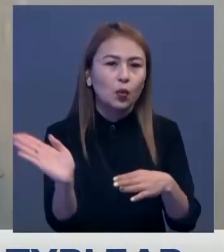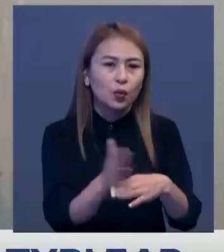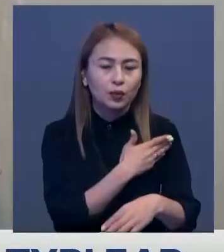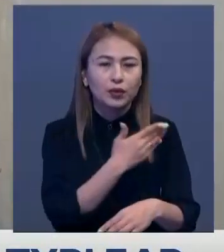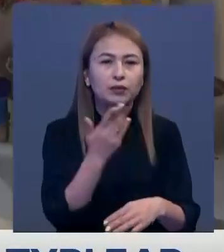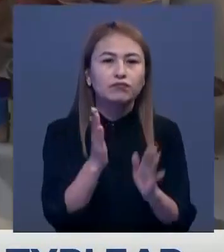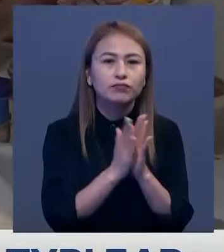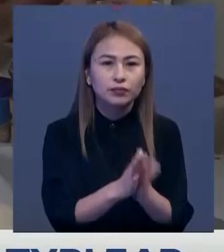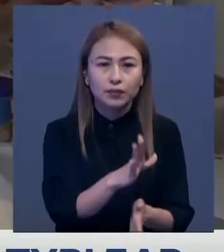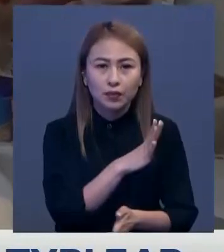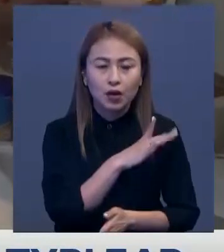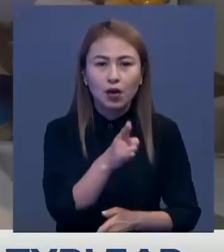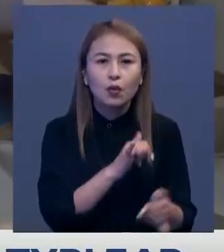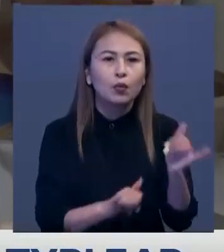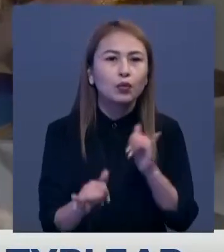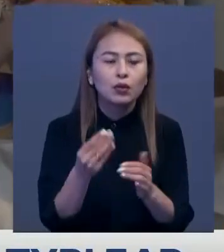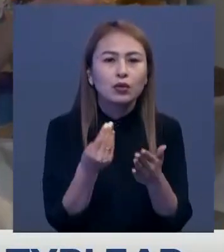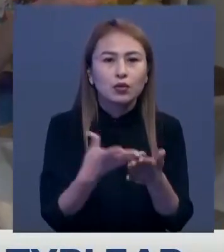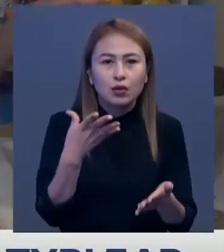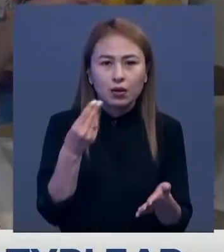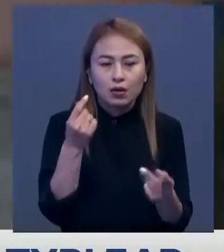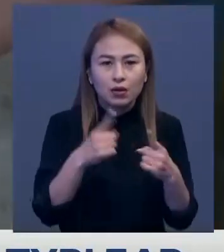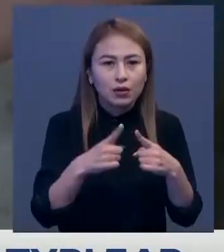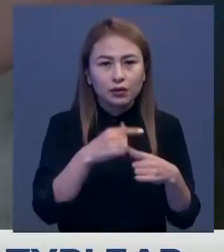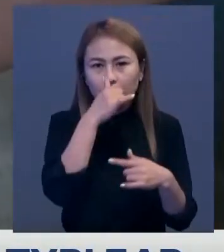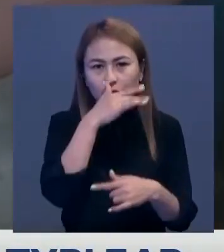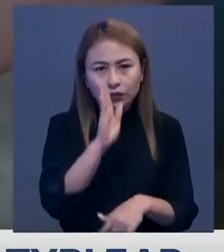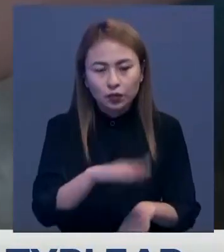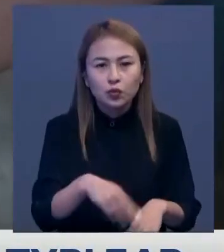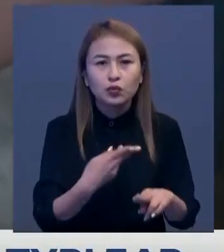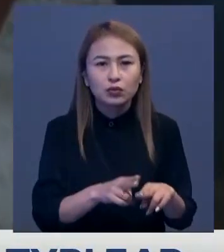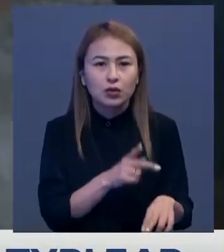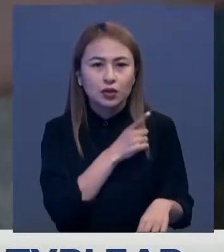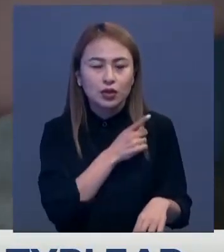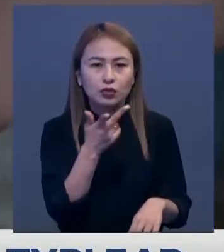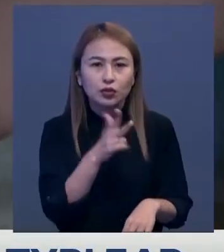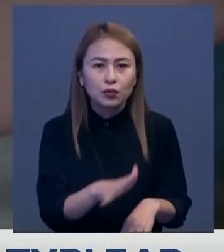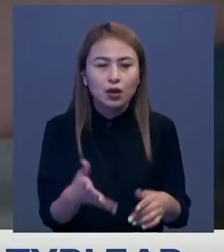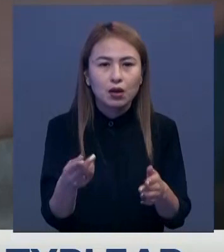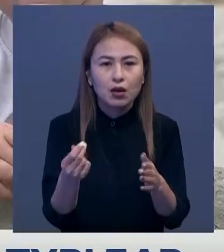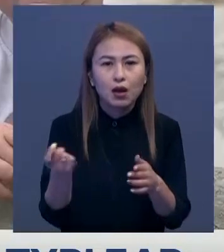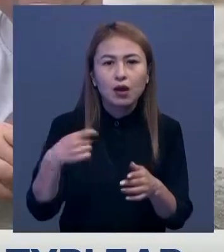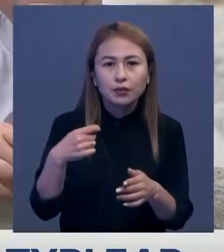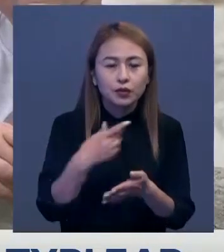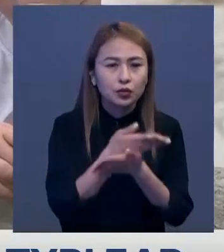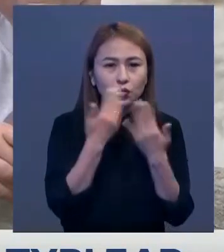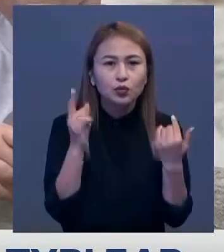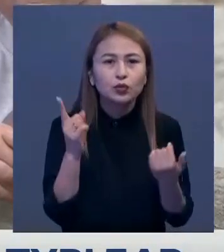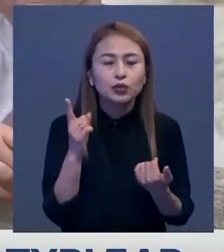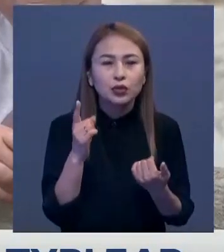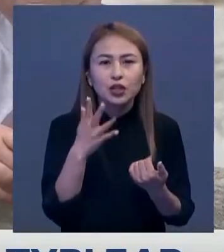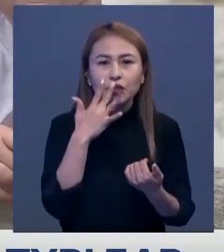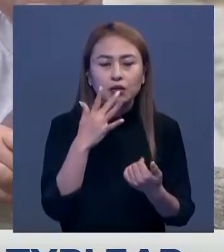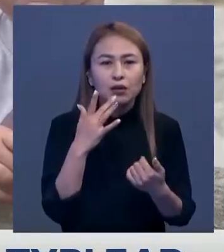талап етіпті. Ал бұдан ғымбат баспаны жалды оға шамаш шетпейді. Жалғыз бастана үш баласына алимент алмайды. Үйткен үшетелі